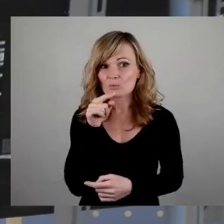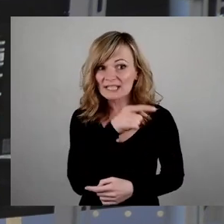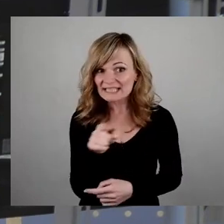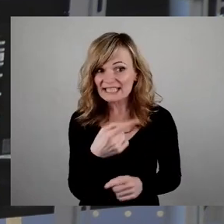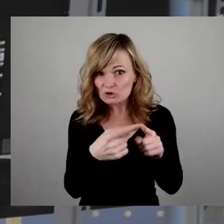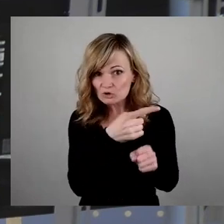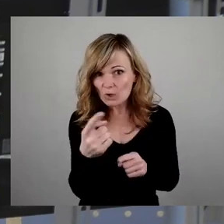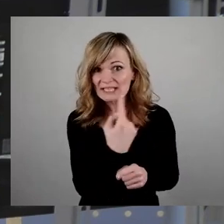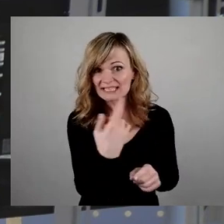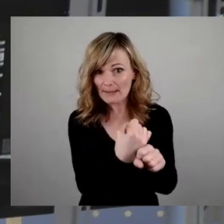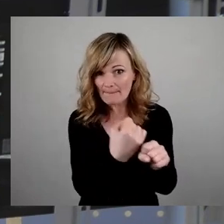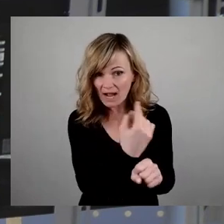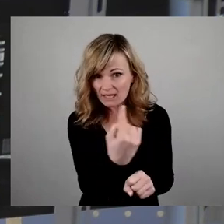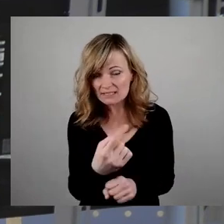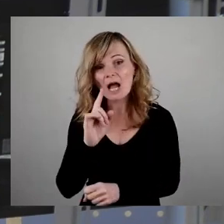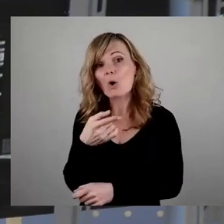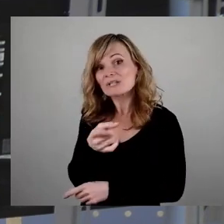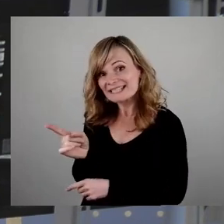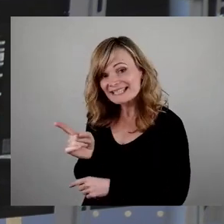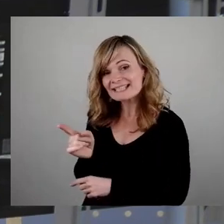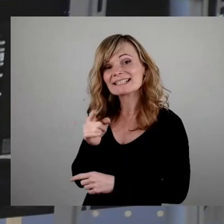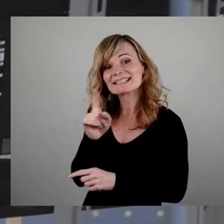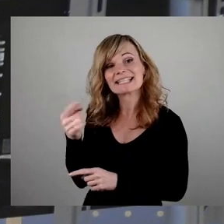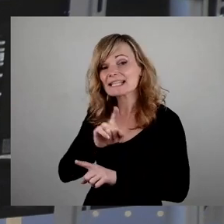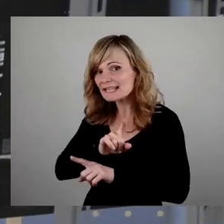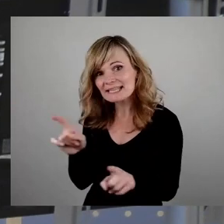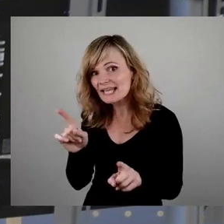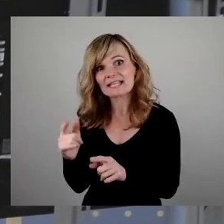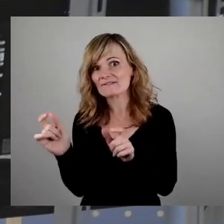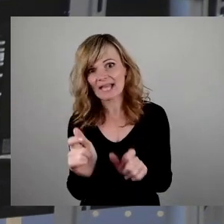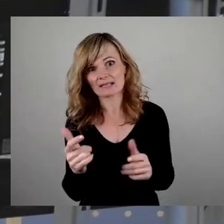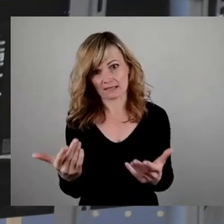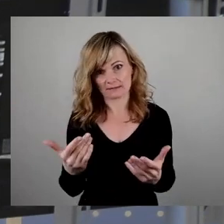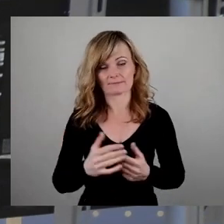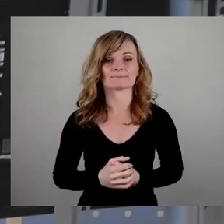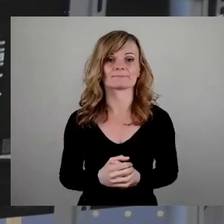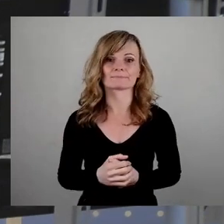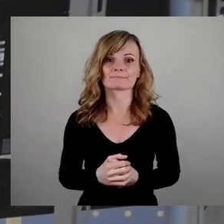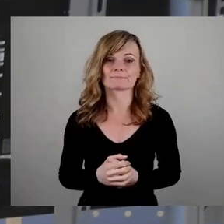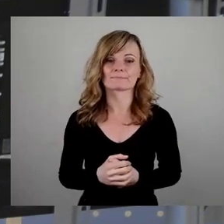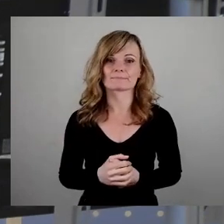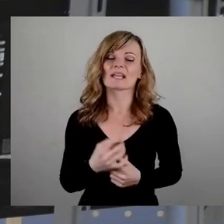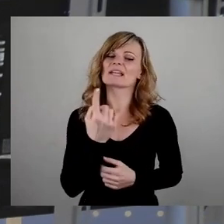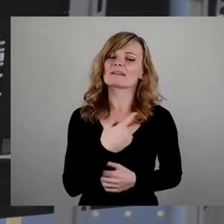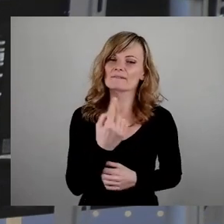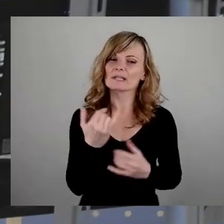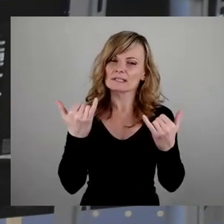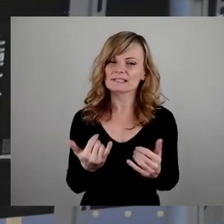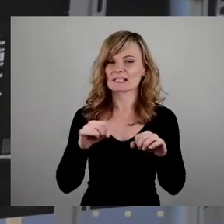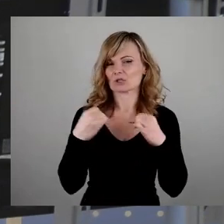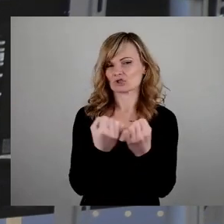die ihn tun, sondern auch die, die ihn nicht verhindern. Wir haben in diesem Stadtrat